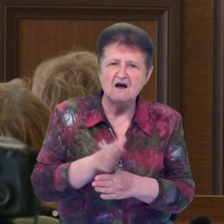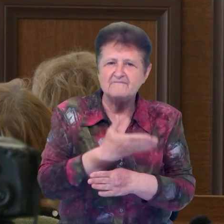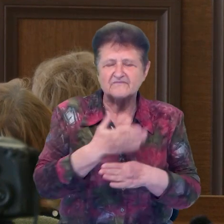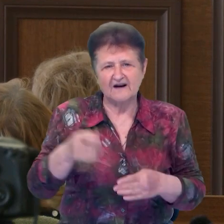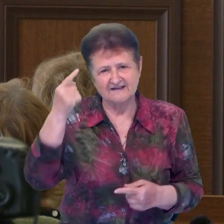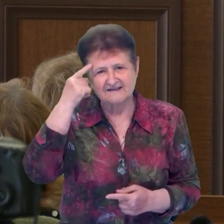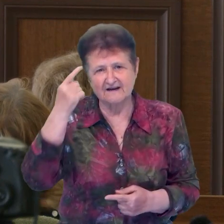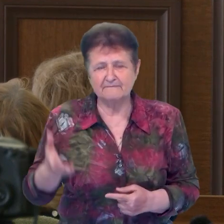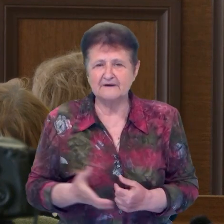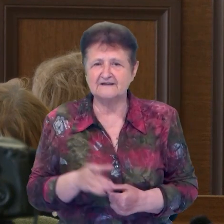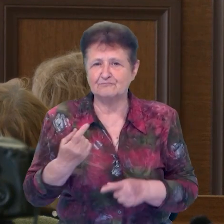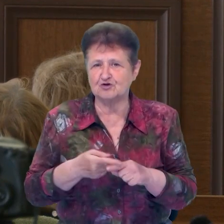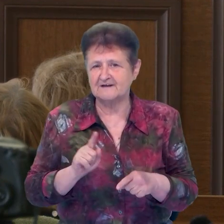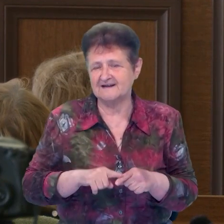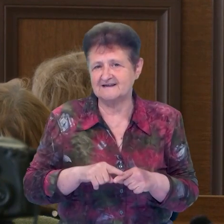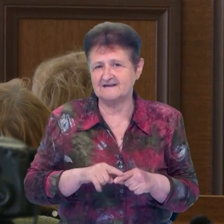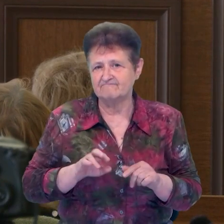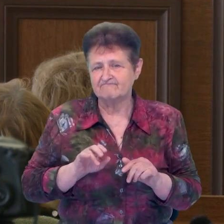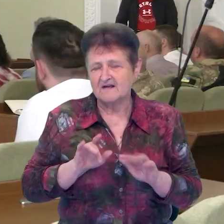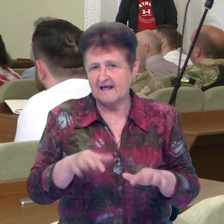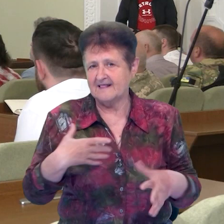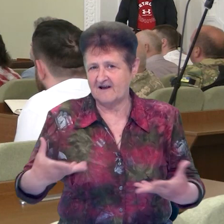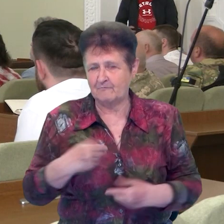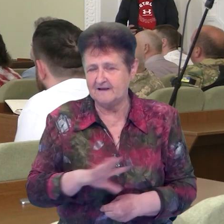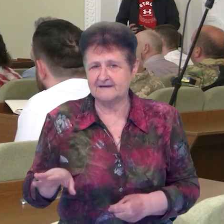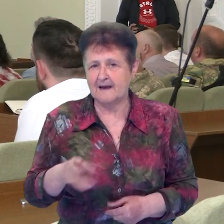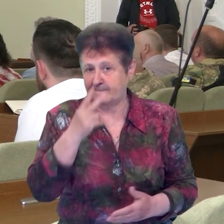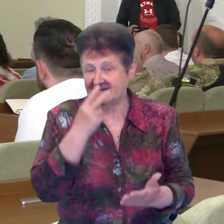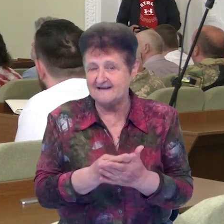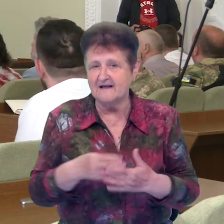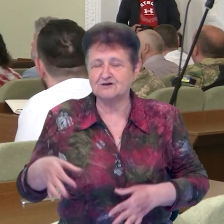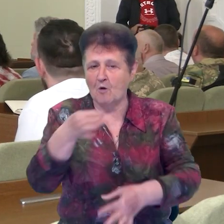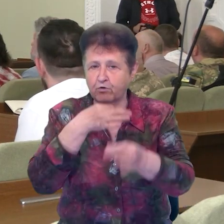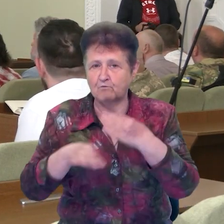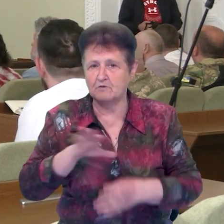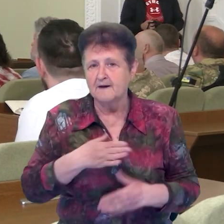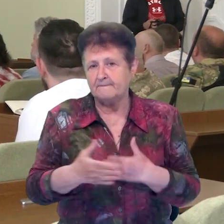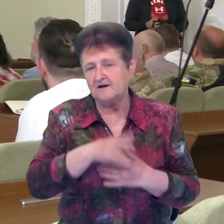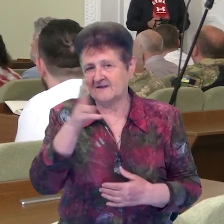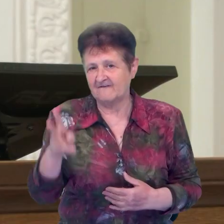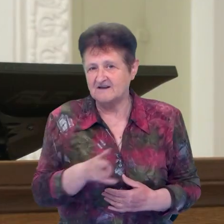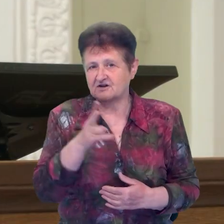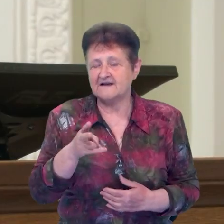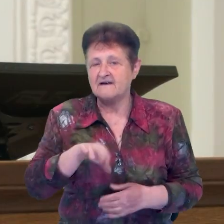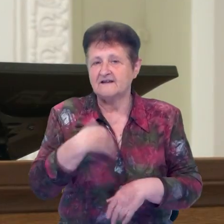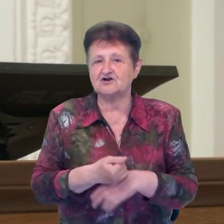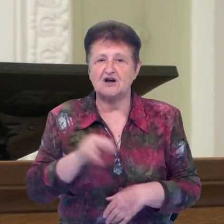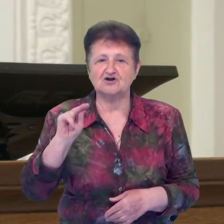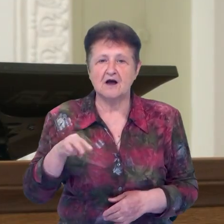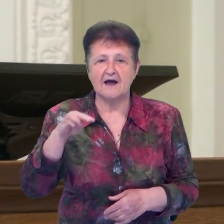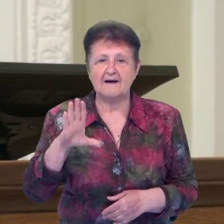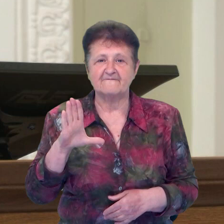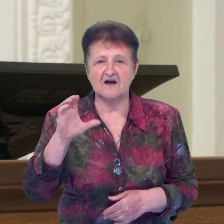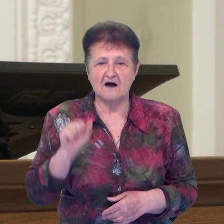щоб на ці речі наші не вплинули. Загалом презентація та обговорення тривали понад дві години. Начальник Чернігівської